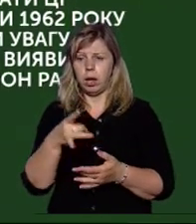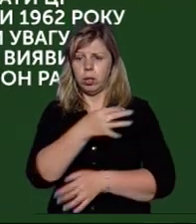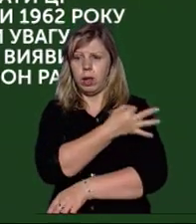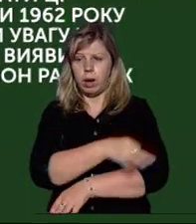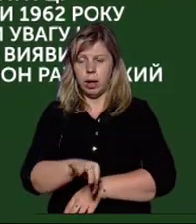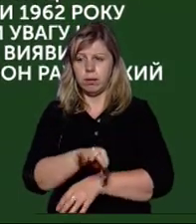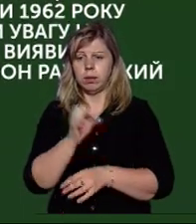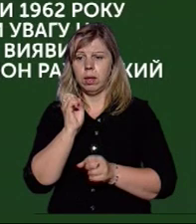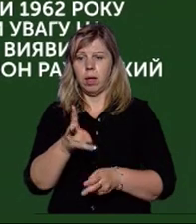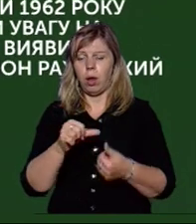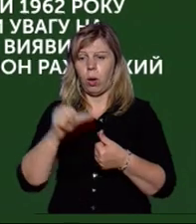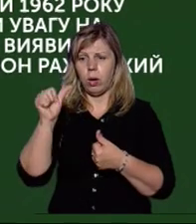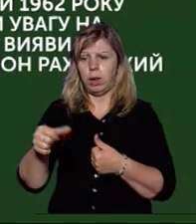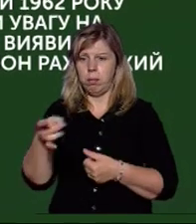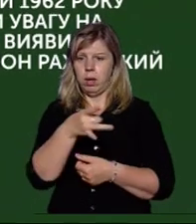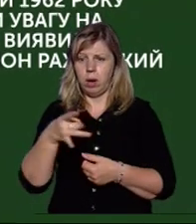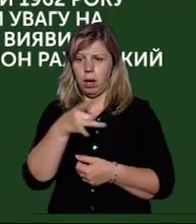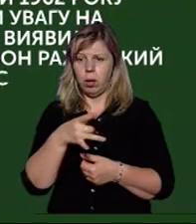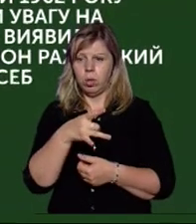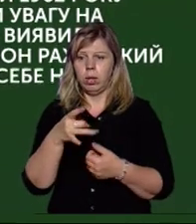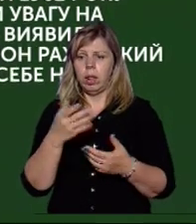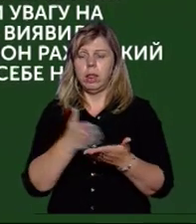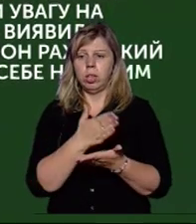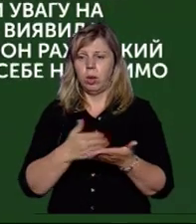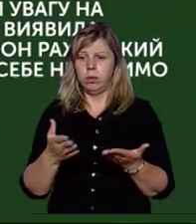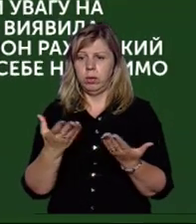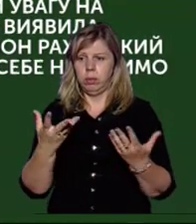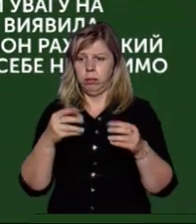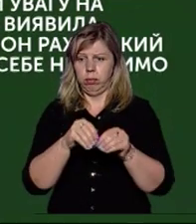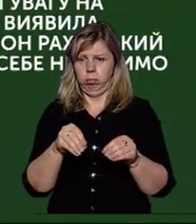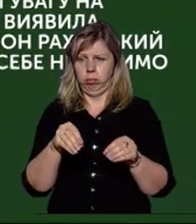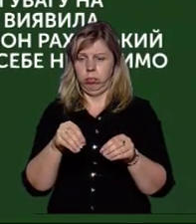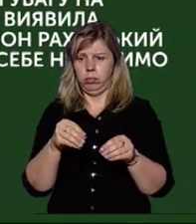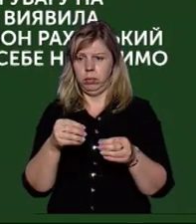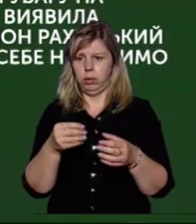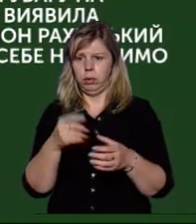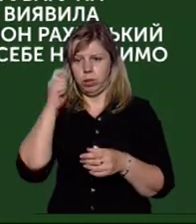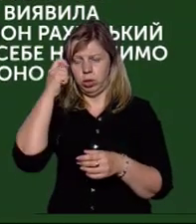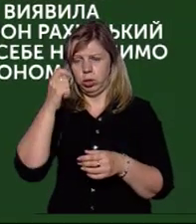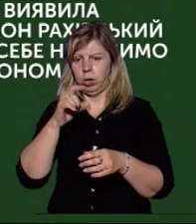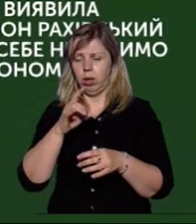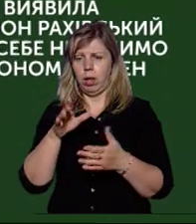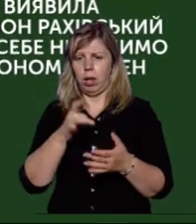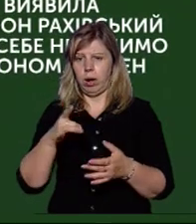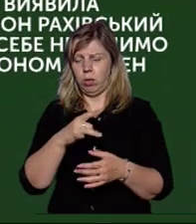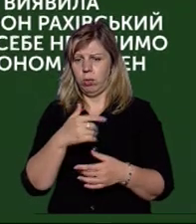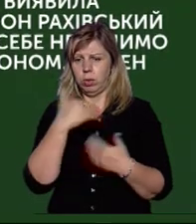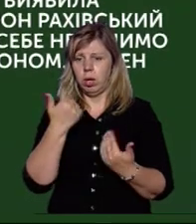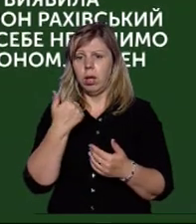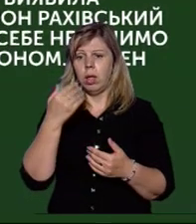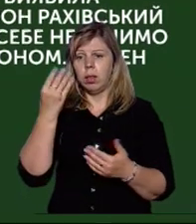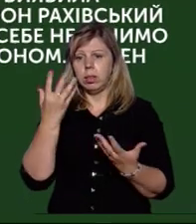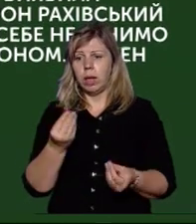Рахівський як окремий район, але зовсім ми себе не бачимо в об'єднанні сечівством району. Кожен день до мене